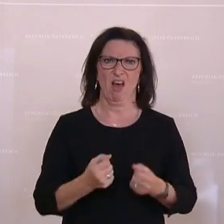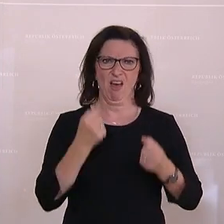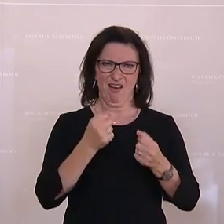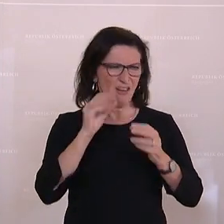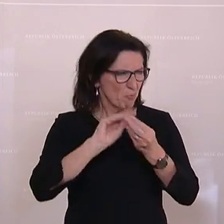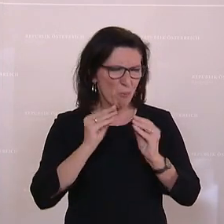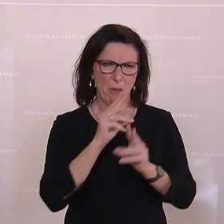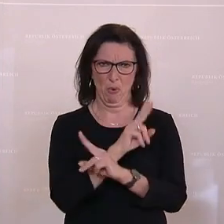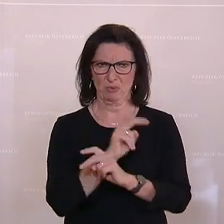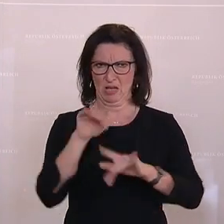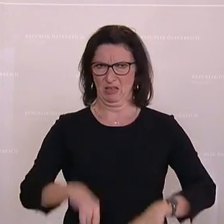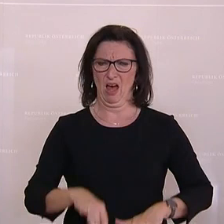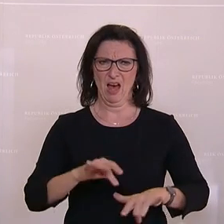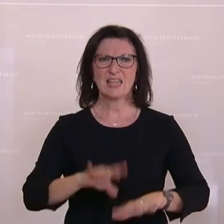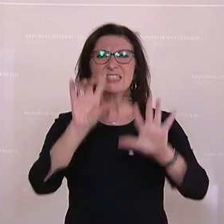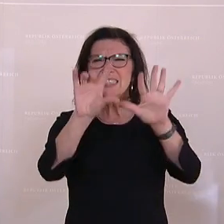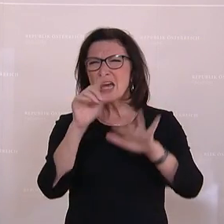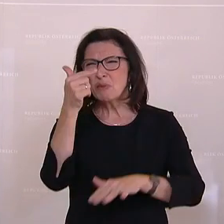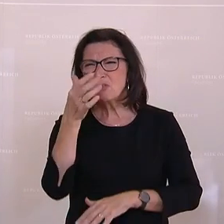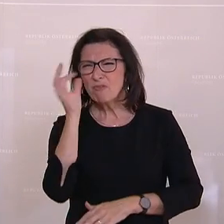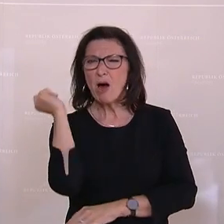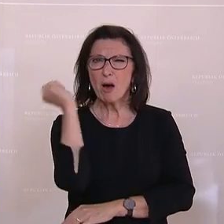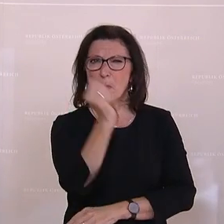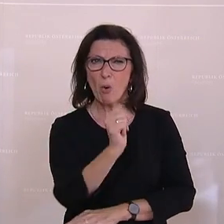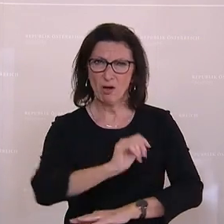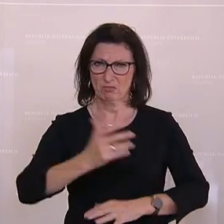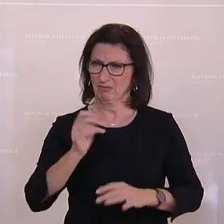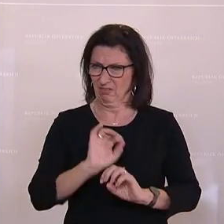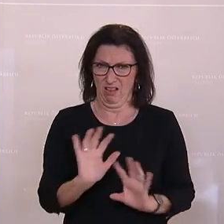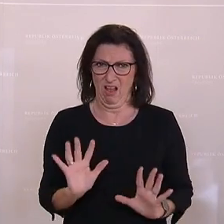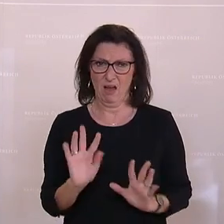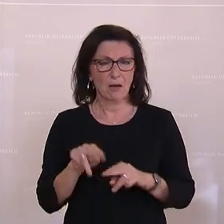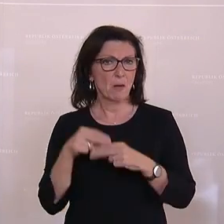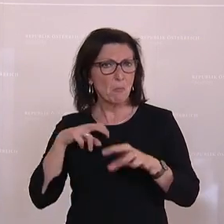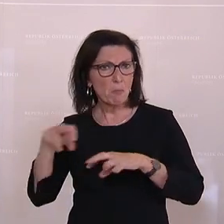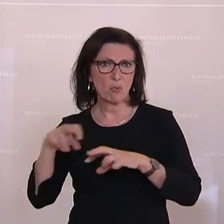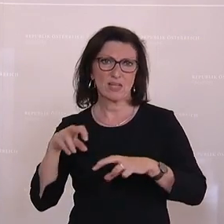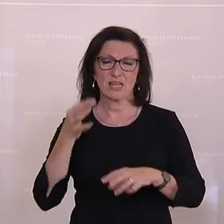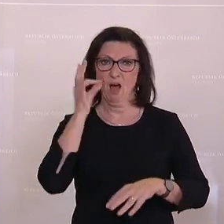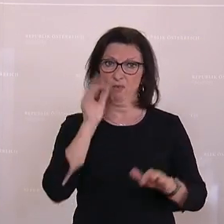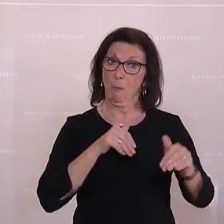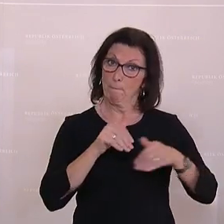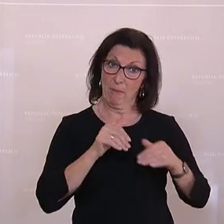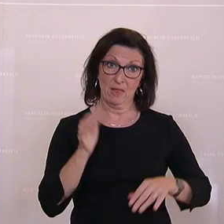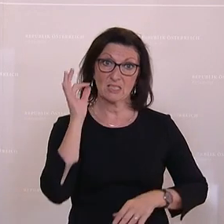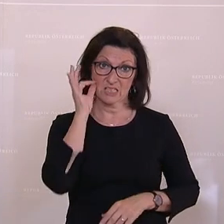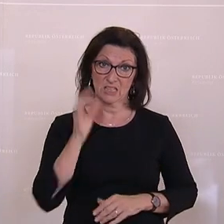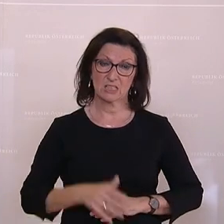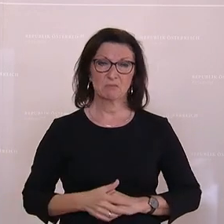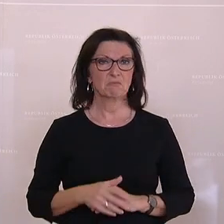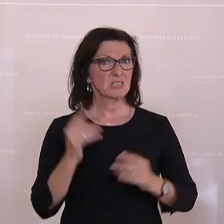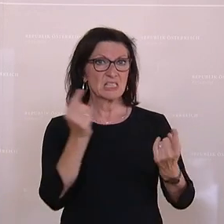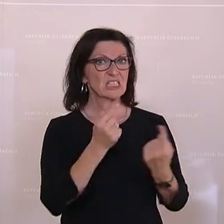27 Frauenmorde machen auch deutlich, dass diese Bundesregierung und die Frauenministerin diese